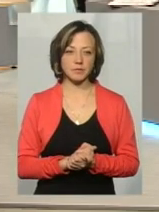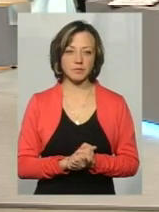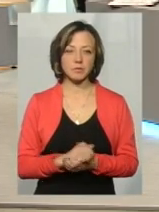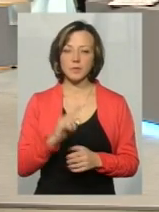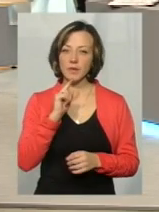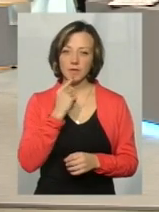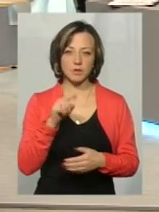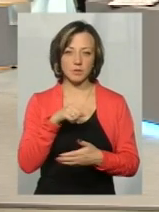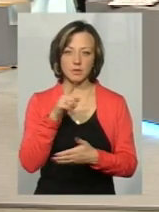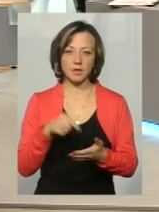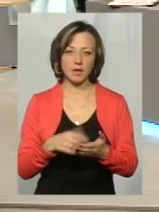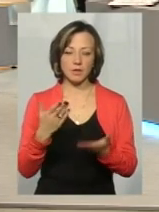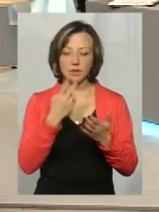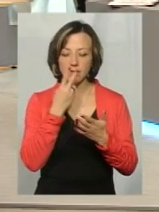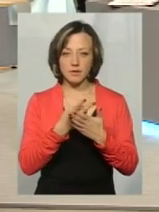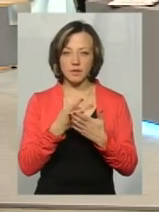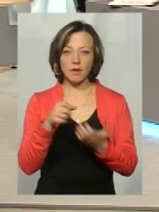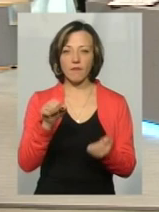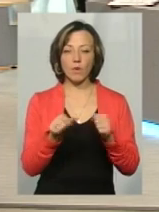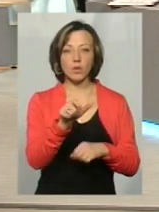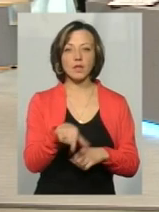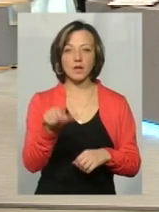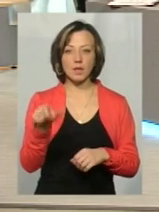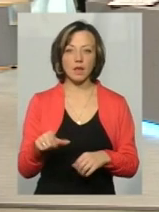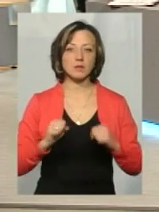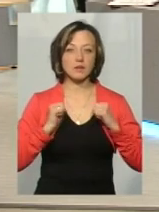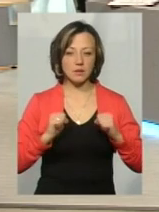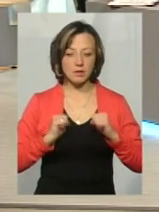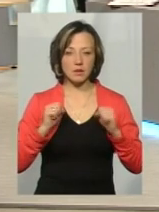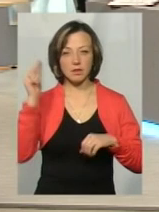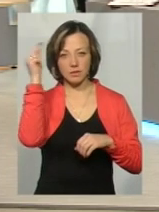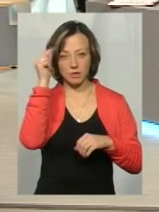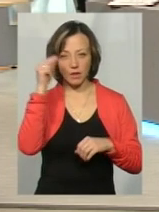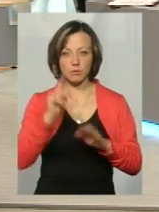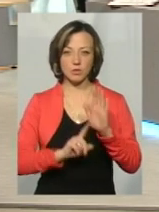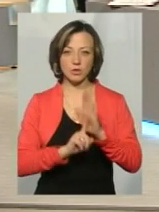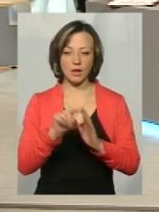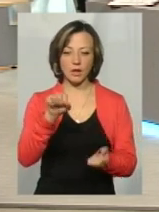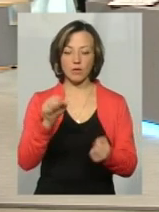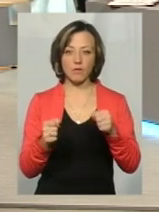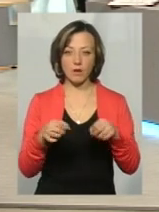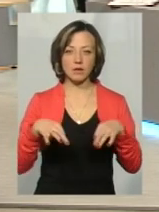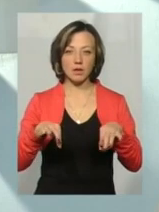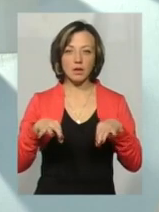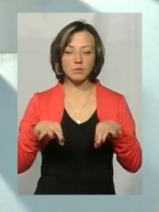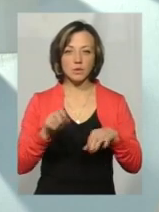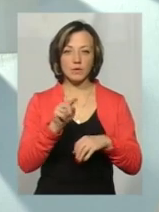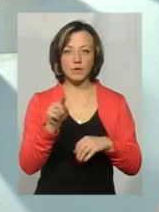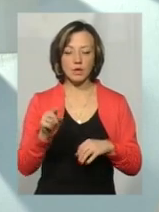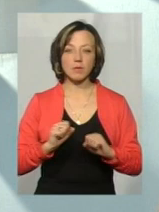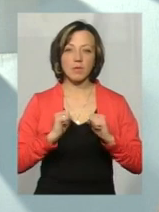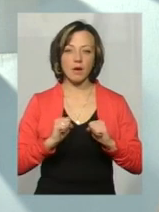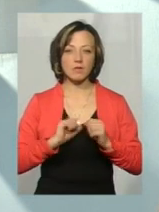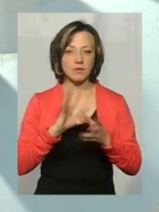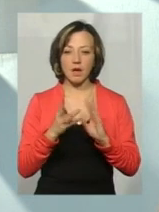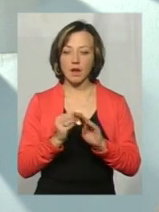важке питання, якщо так дивитися, то, все ж таки, водії, які добросовісно пройшли навчання, які починають керувати транспортним засобом, вони намагаються